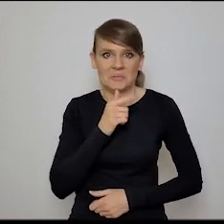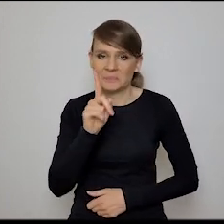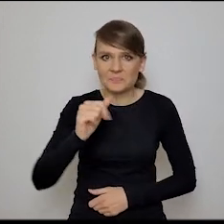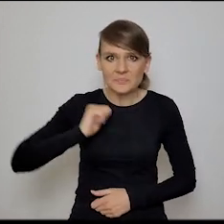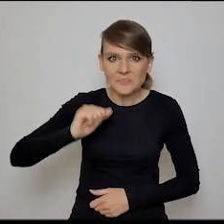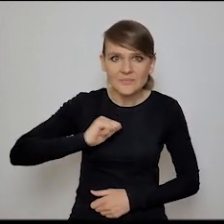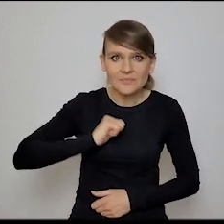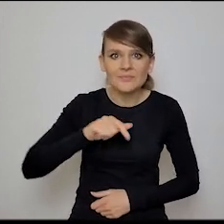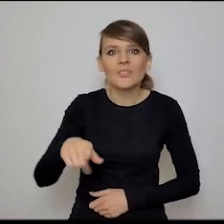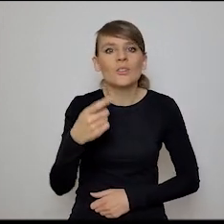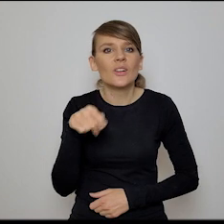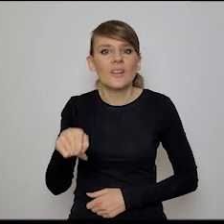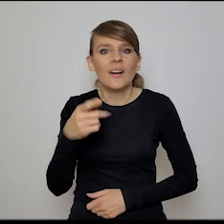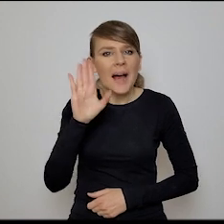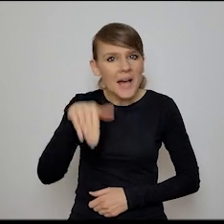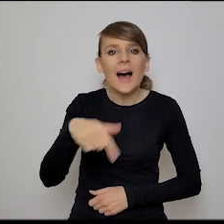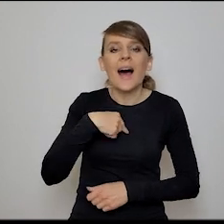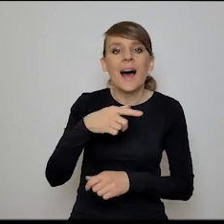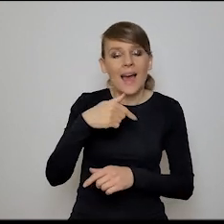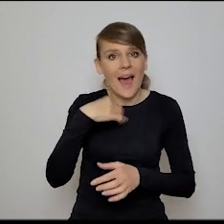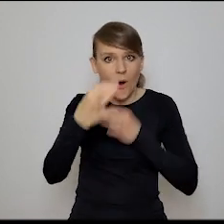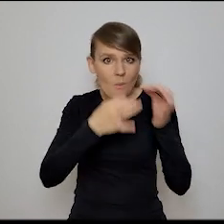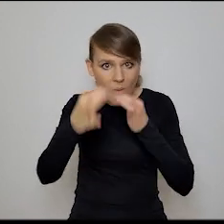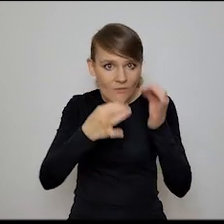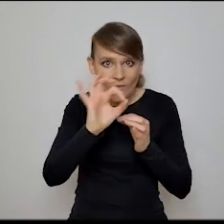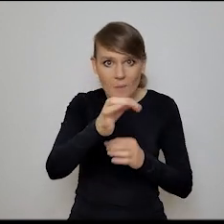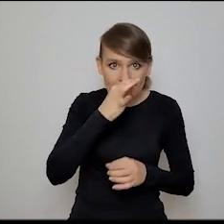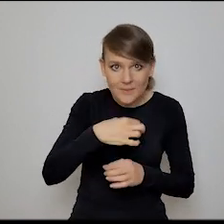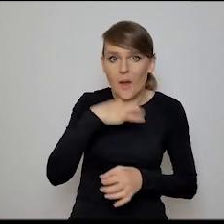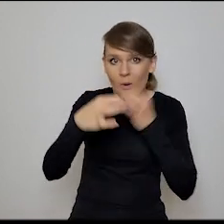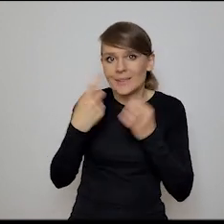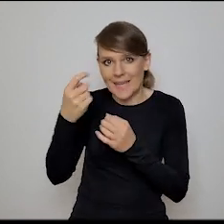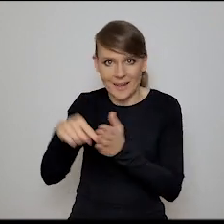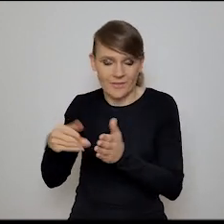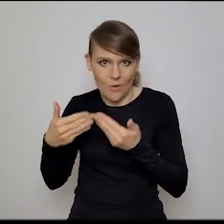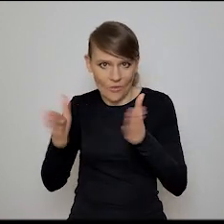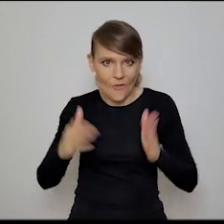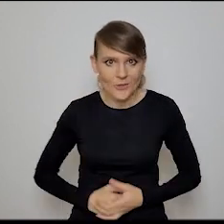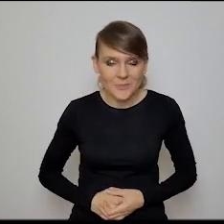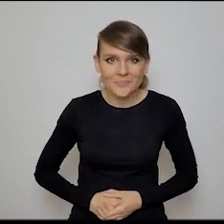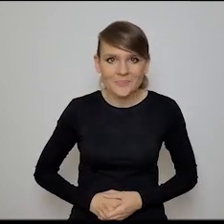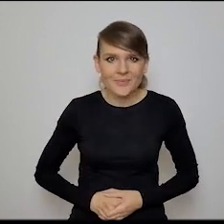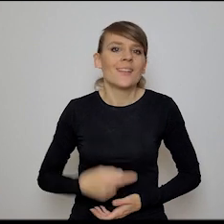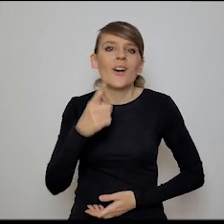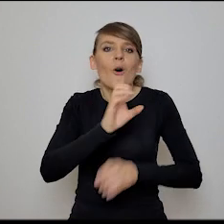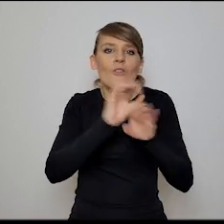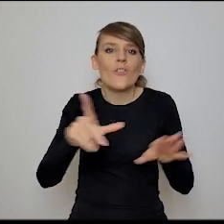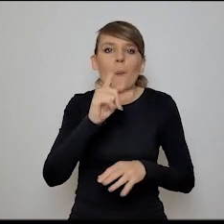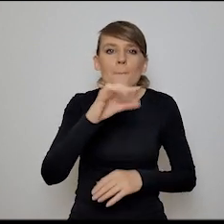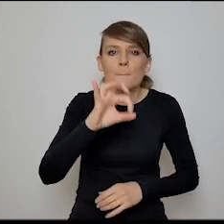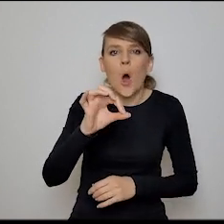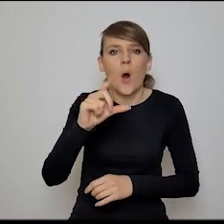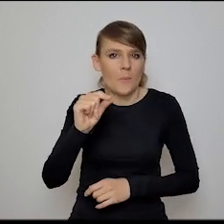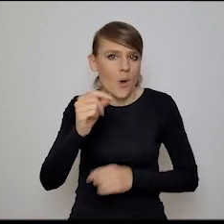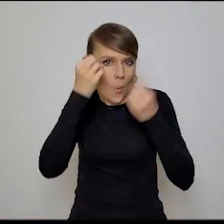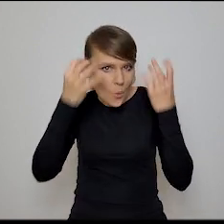Poczekaj, ale to chwilę, to chwilę potrwa, w międzyczasie będę odpowiadać na twoje pytanie, w sensie, bo, bo wiesz, bo jakby mi się wydaje, że oczywiście ta popkultura bardzo,